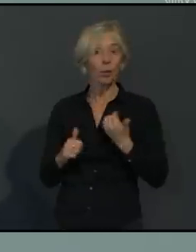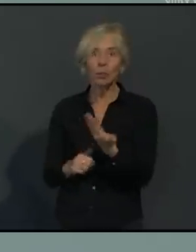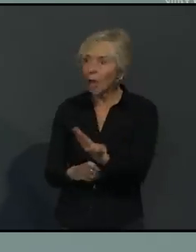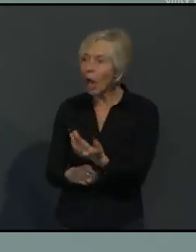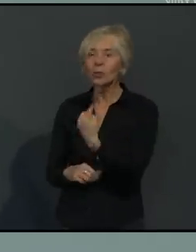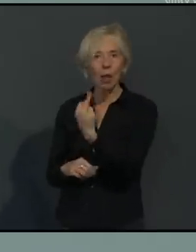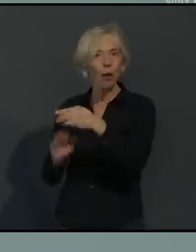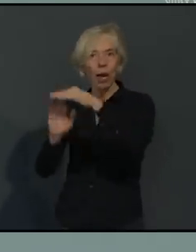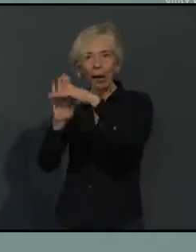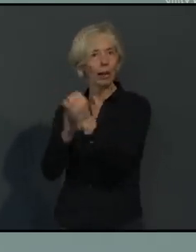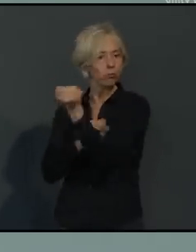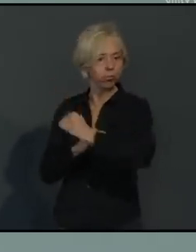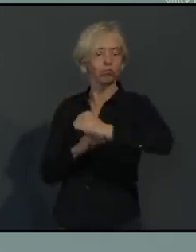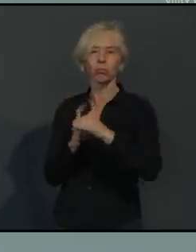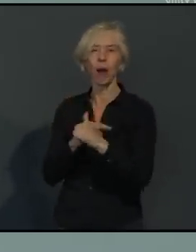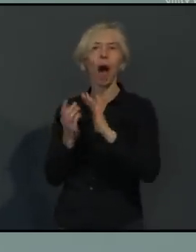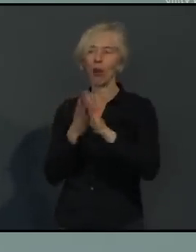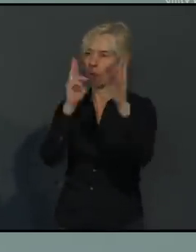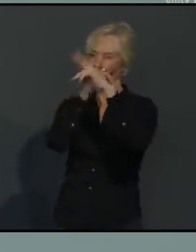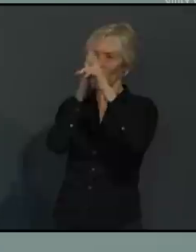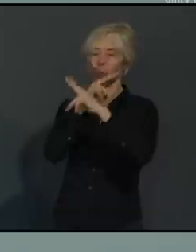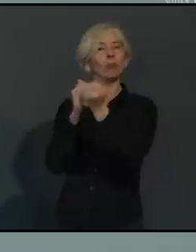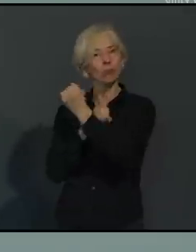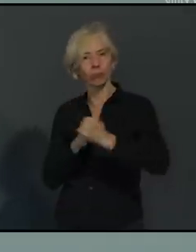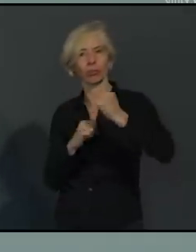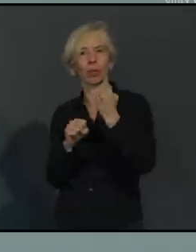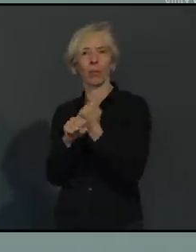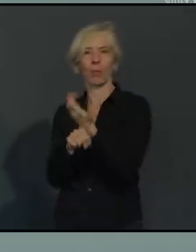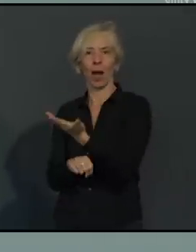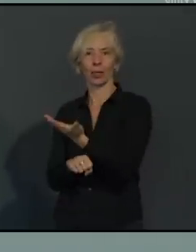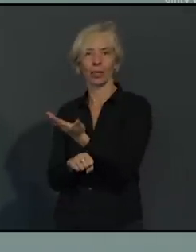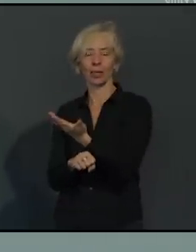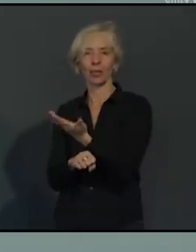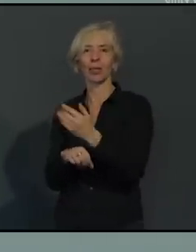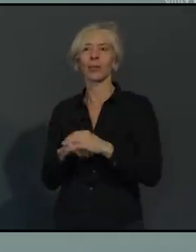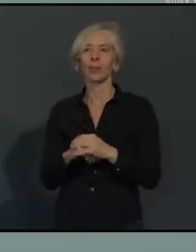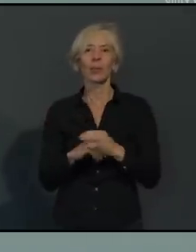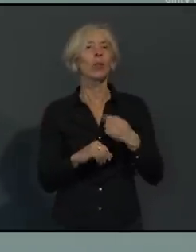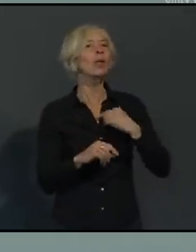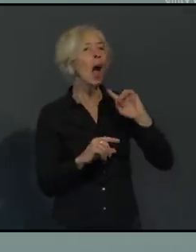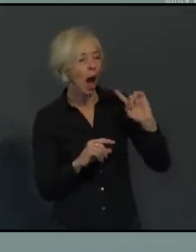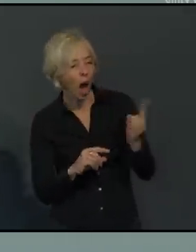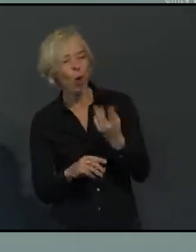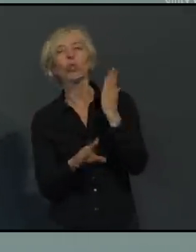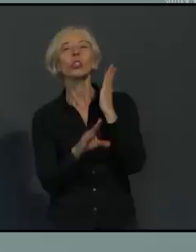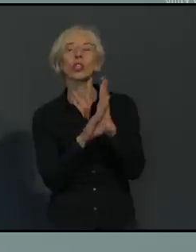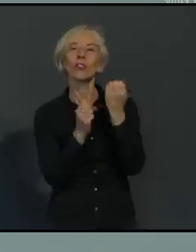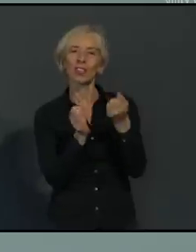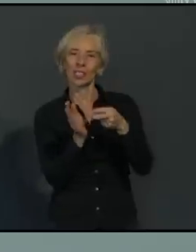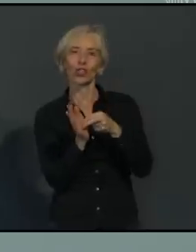fahrlässigen Handeln ausgehen muss. Wir verzeichnen auch immer wieder Verstöße gegen